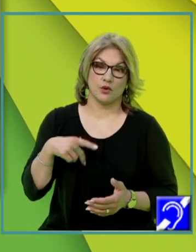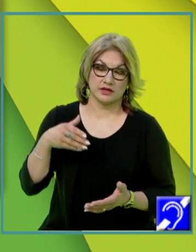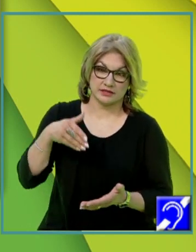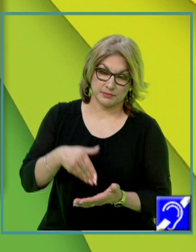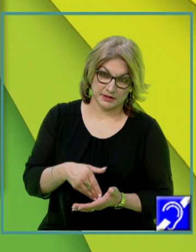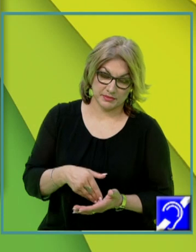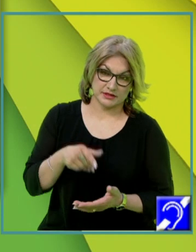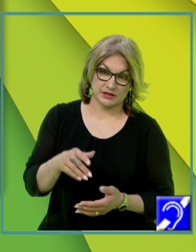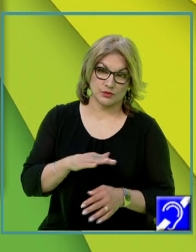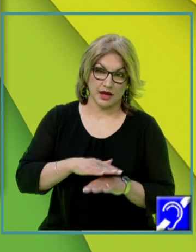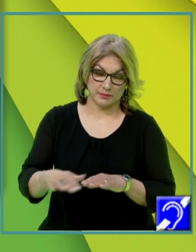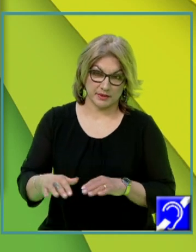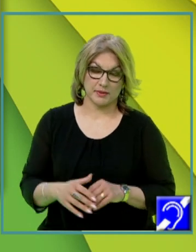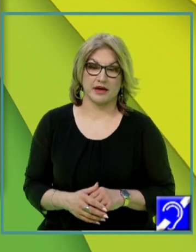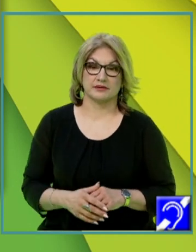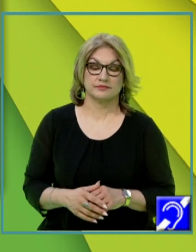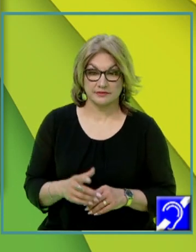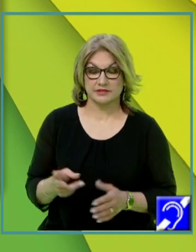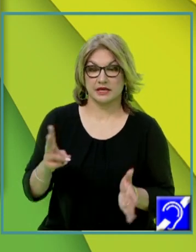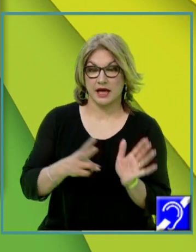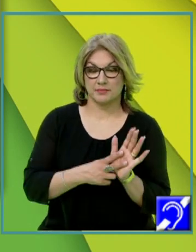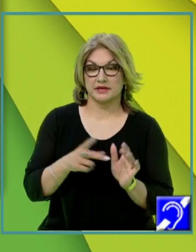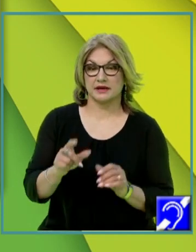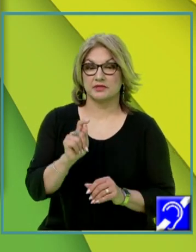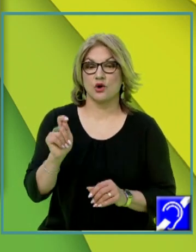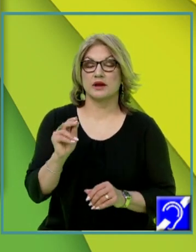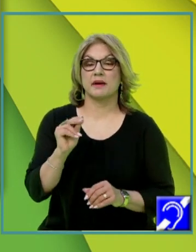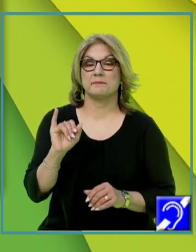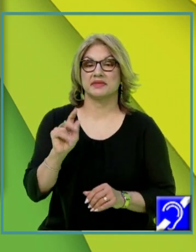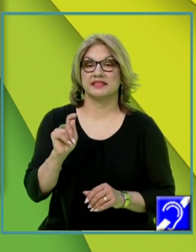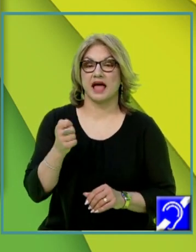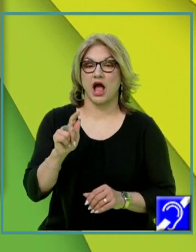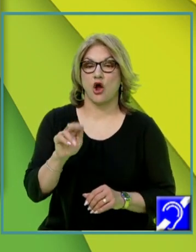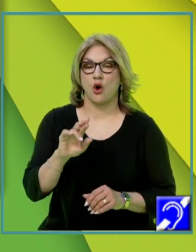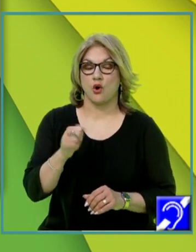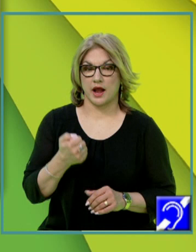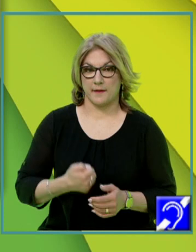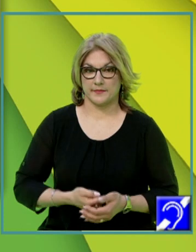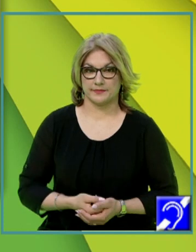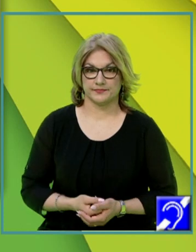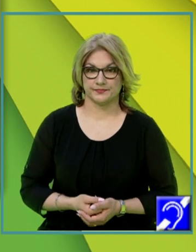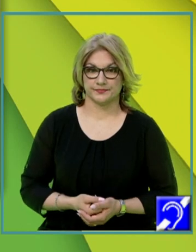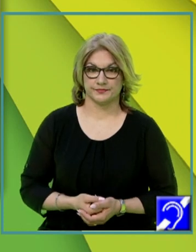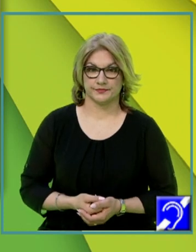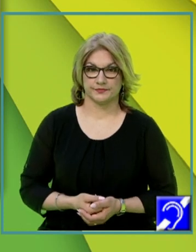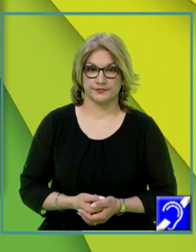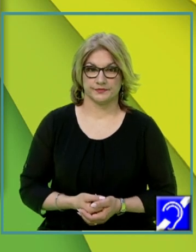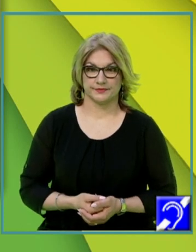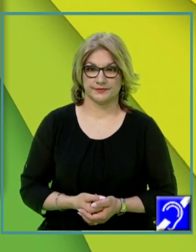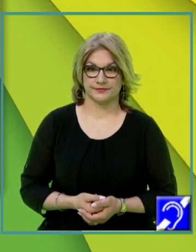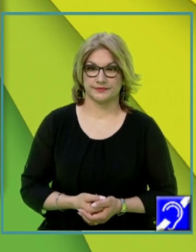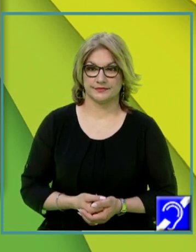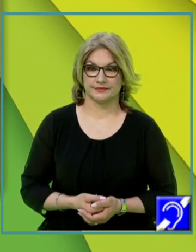perpendiculară pe orice deaptă din plan, aplicăm teorema lui Pitagora. Deci, aplicăm teorema lui Pitagora.